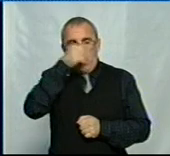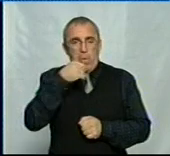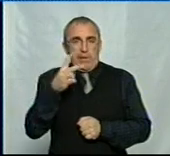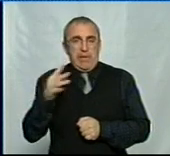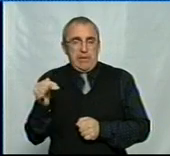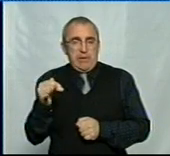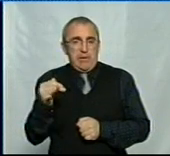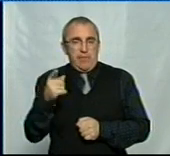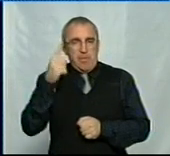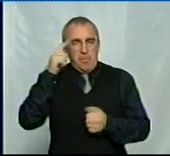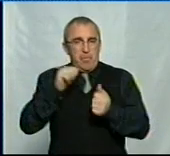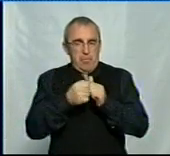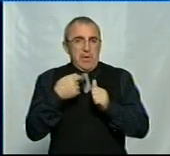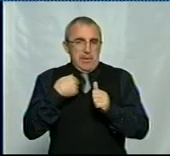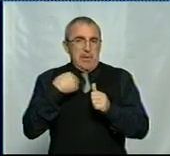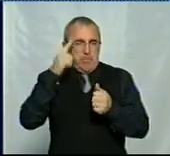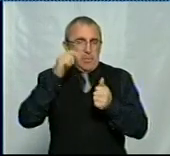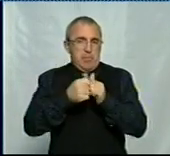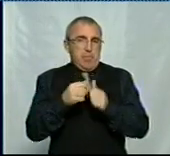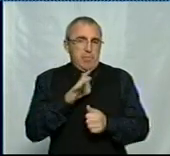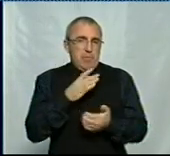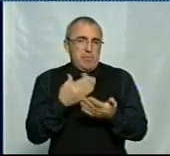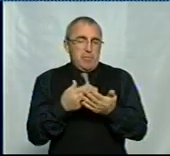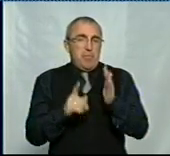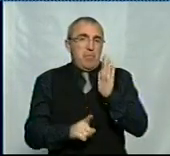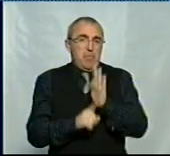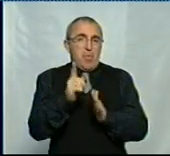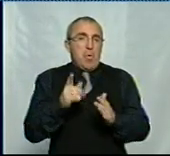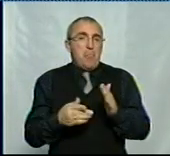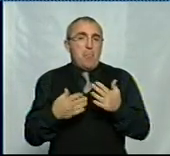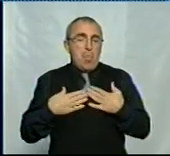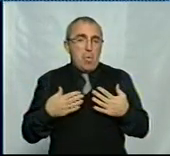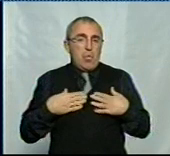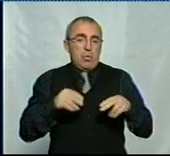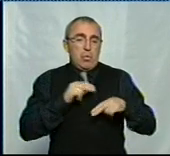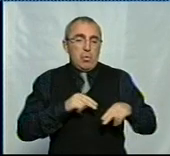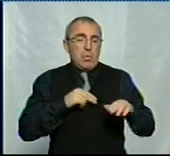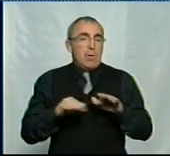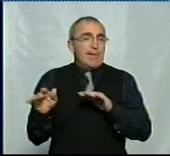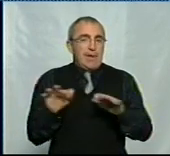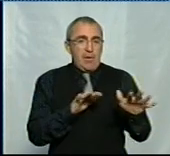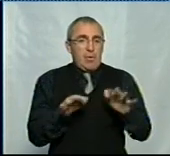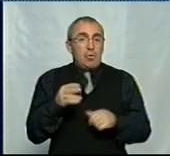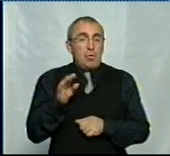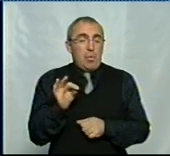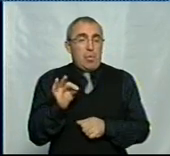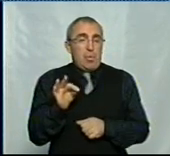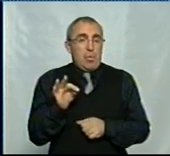ви не пам'ятаєте, я пам'ятаю, бо це якраз був початок моєї трудової діяльності, то